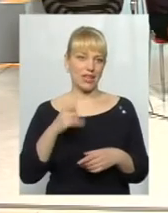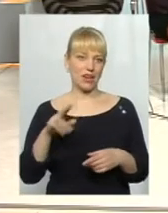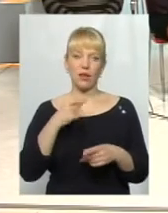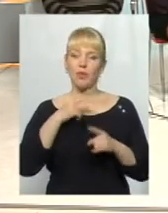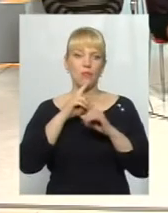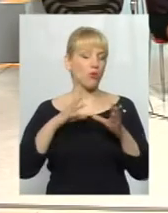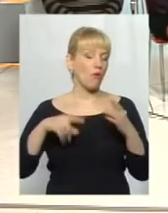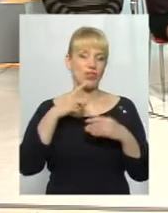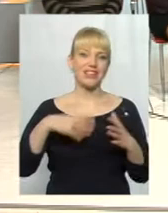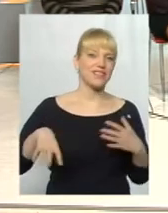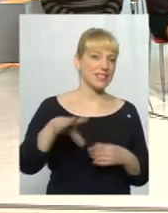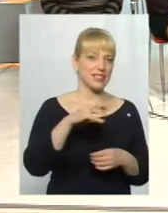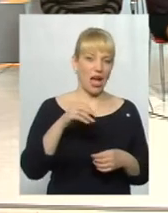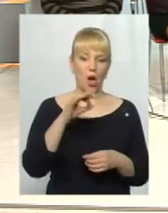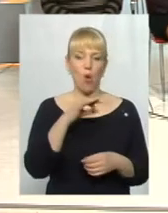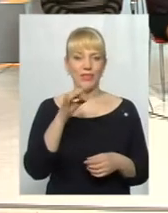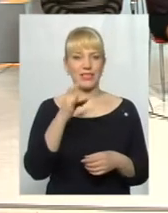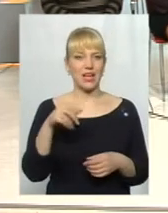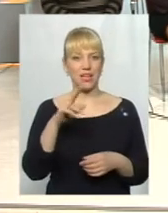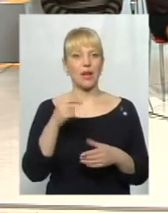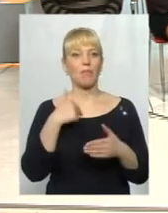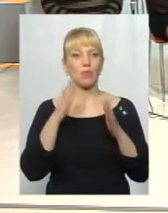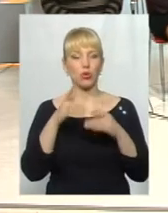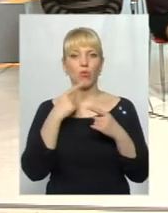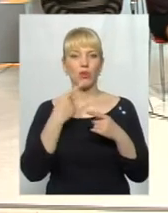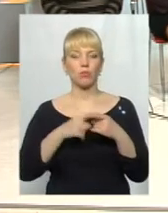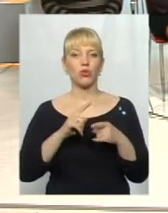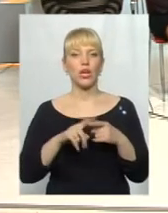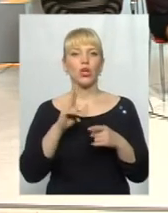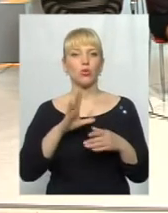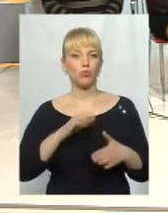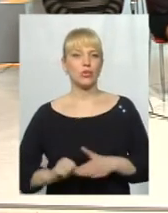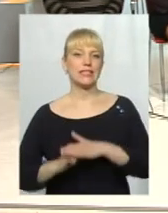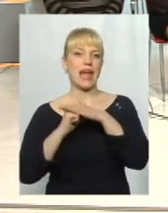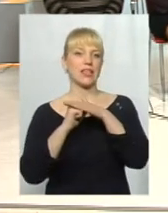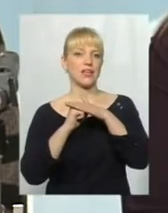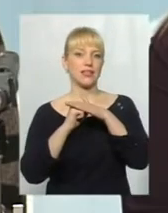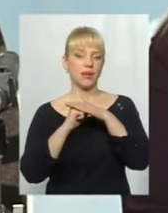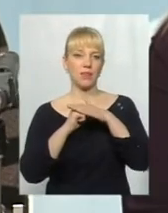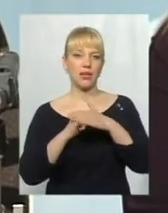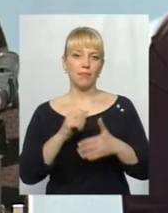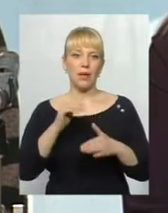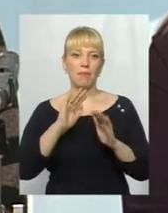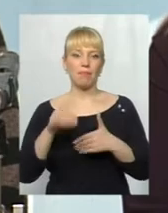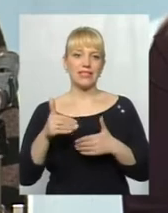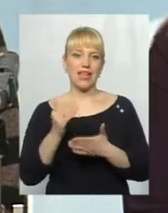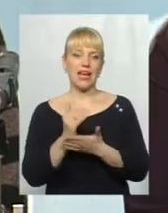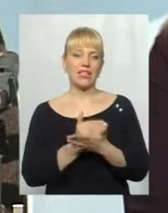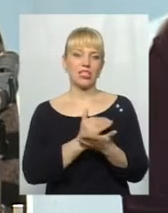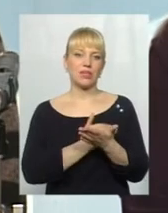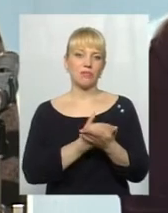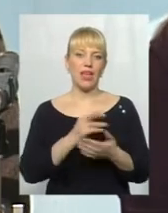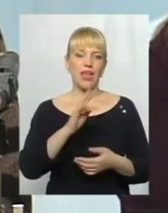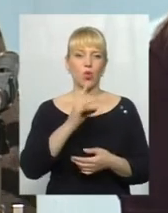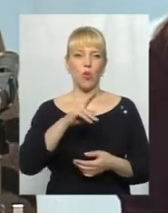про всю обласну раду, ми будемо говорити саме про ті, які були сателітами і стали сателітами після режиму Януковича, і ми всі їх прекрасно